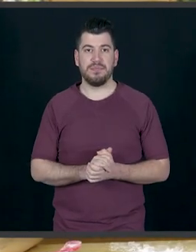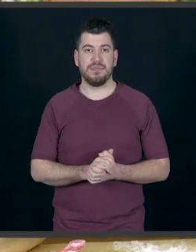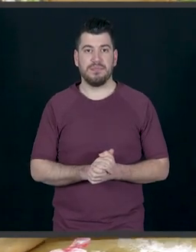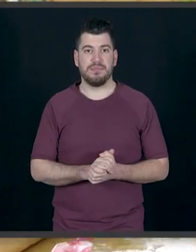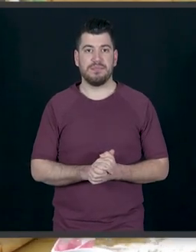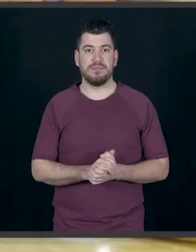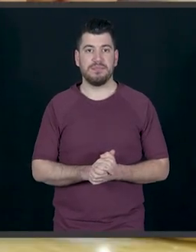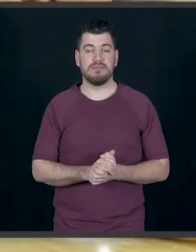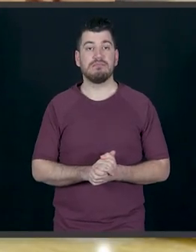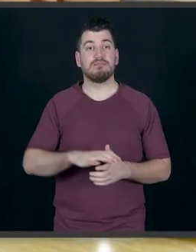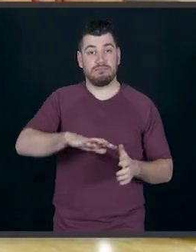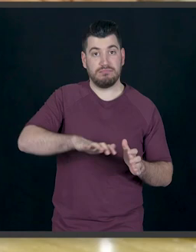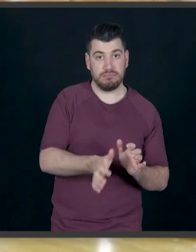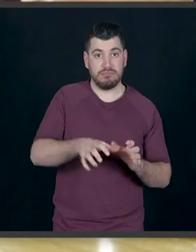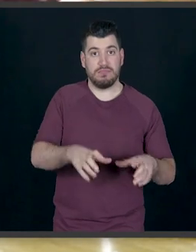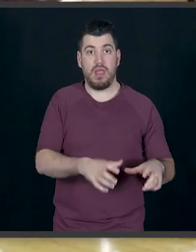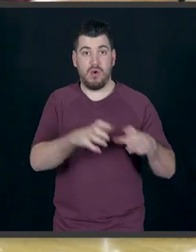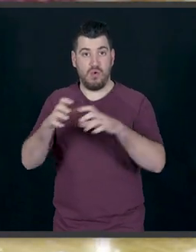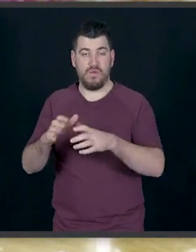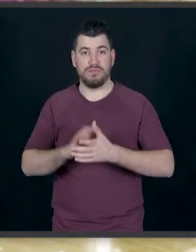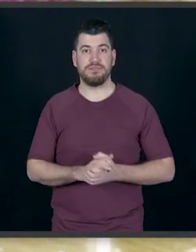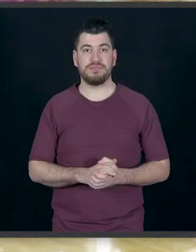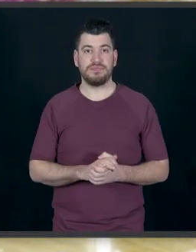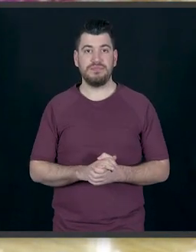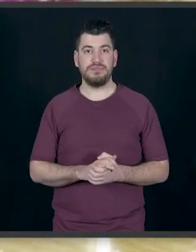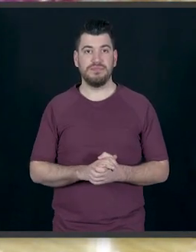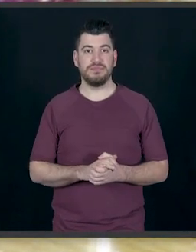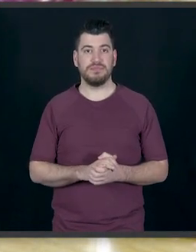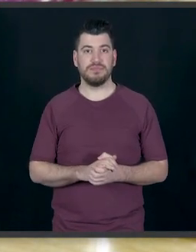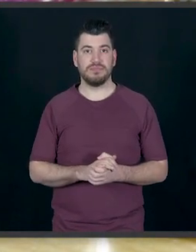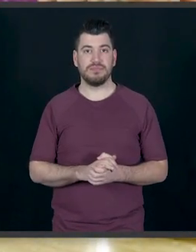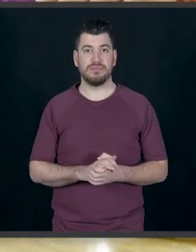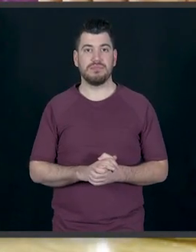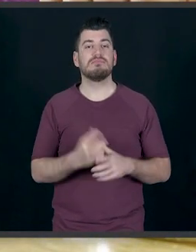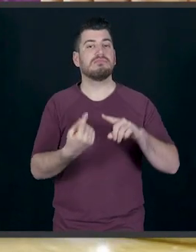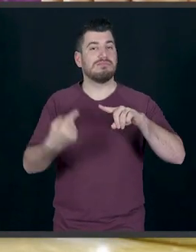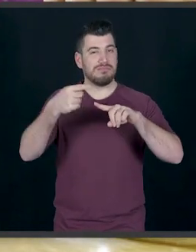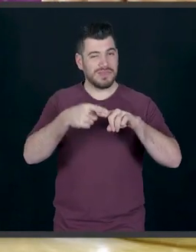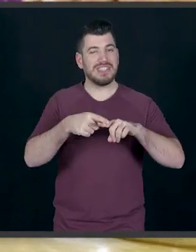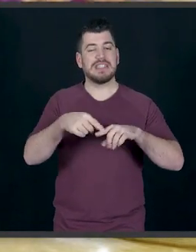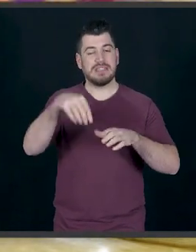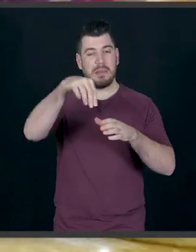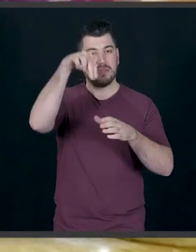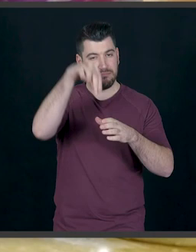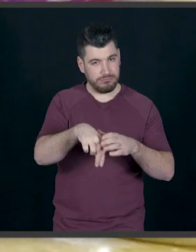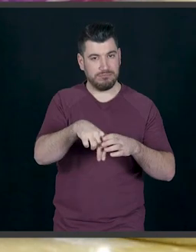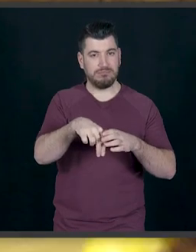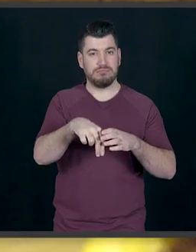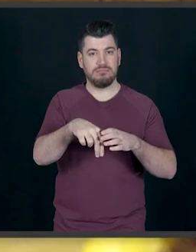Λοιπόν, παίρνω και κόβω το πρώτο, εδώ και παίρνω και κόβω και στη μέση.